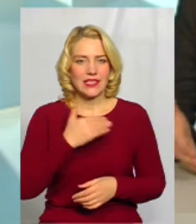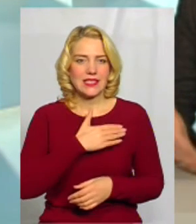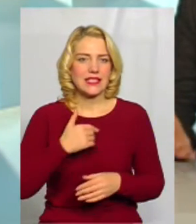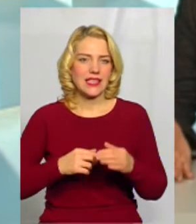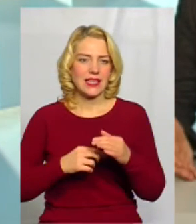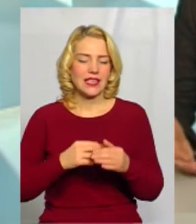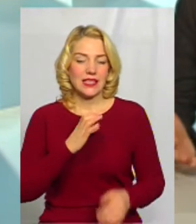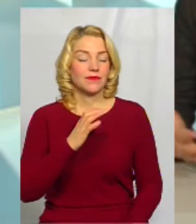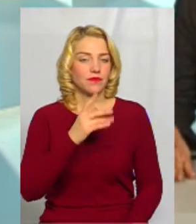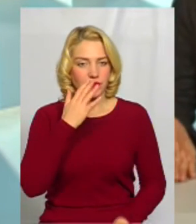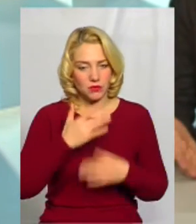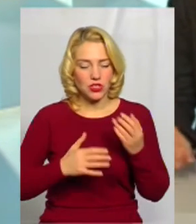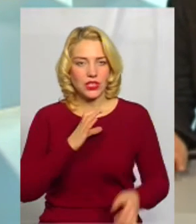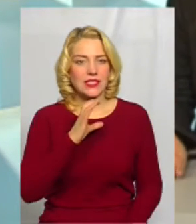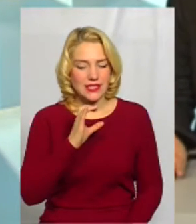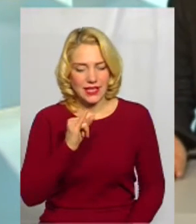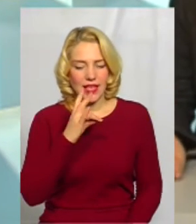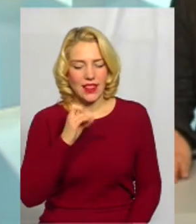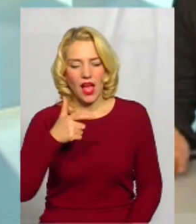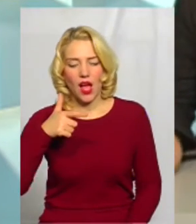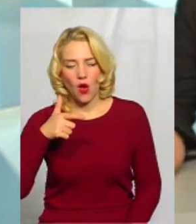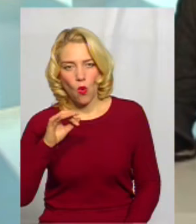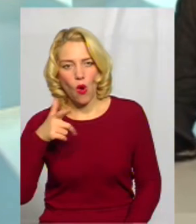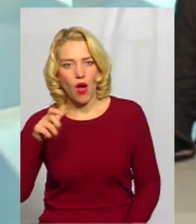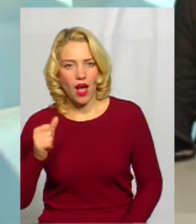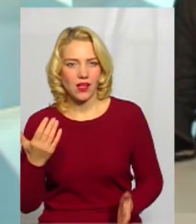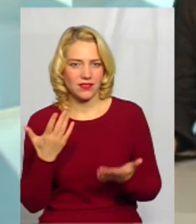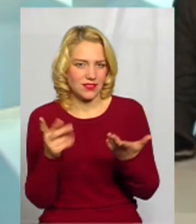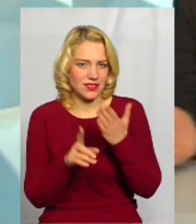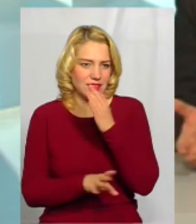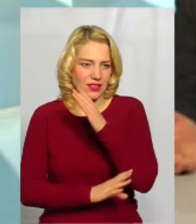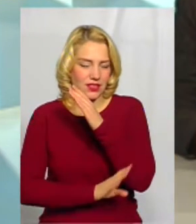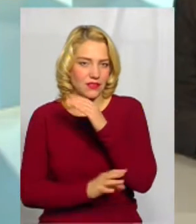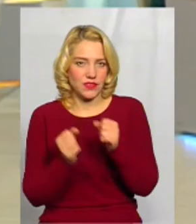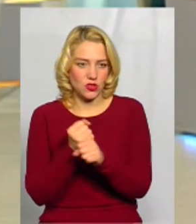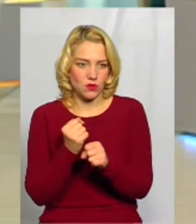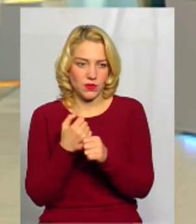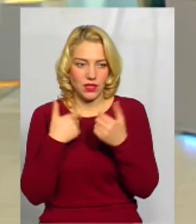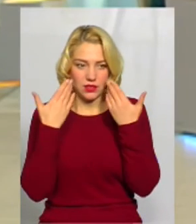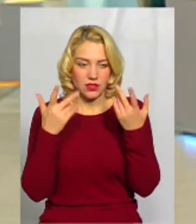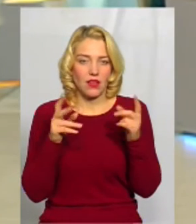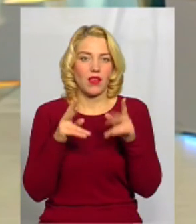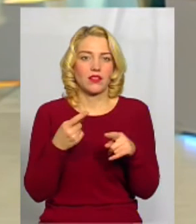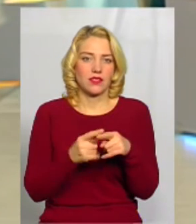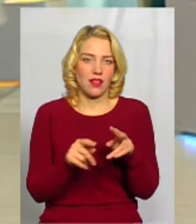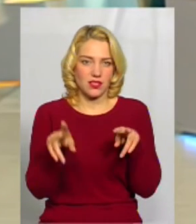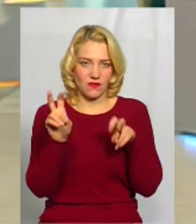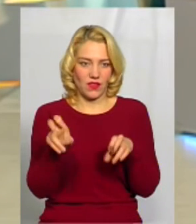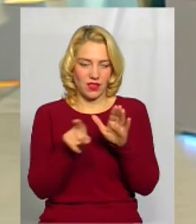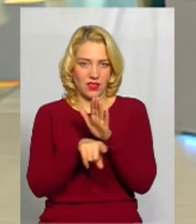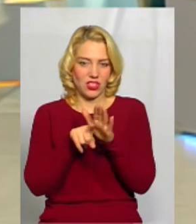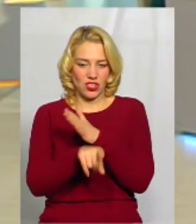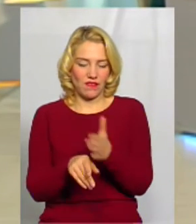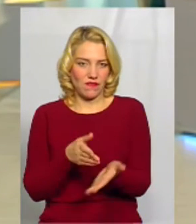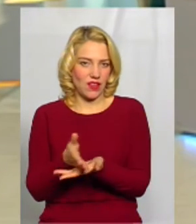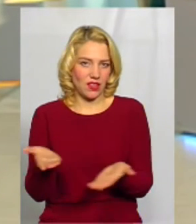-го століття кам'яною, відбудувати її дерев'яною, зробити щось таке, навіть не знаю, як це назвати, дешевий